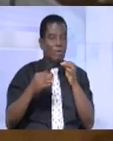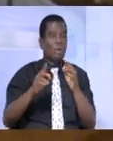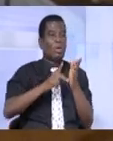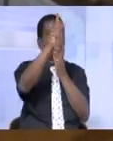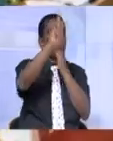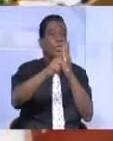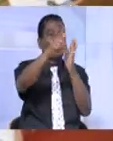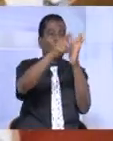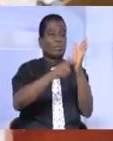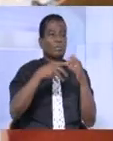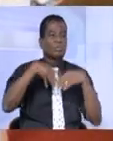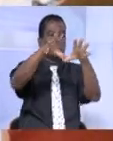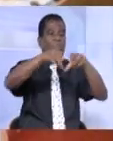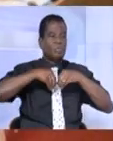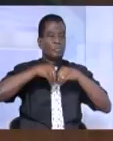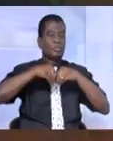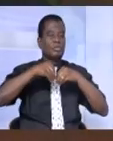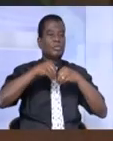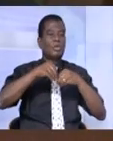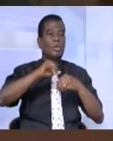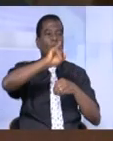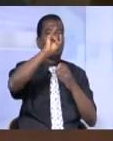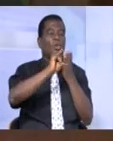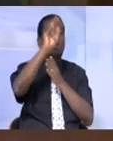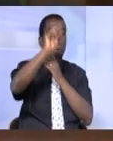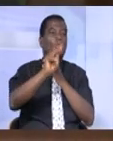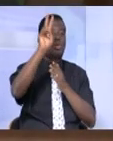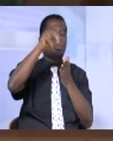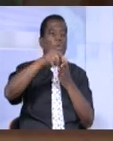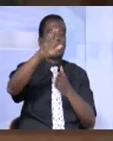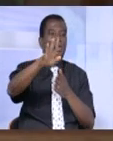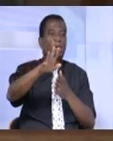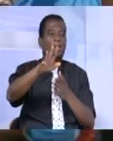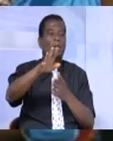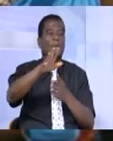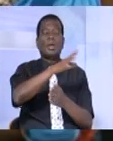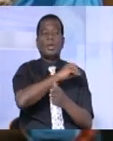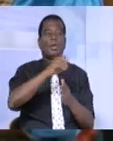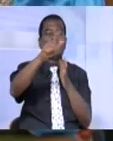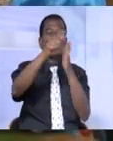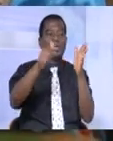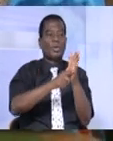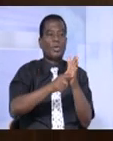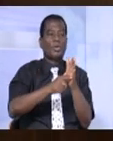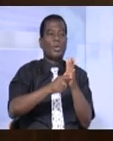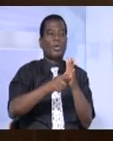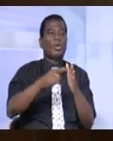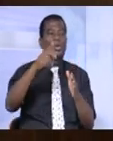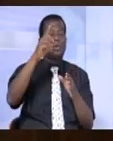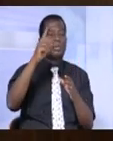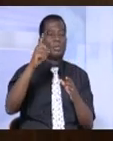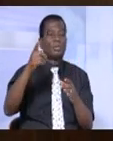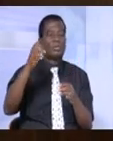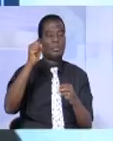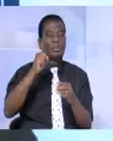projet de loi a été adopté en plénière en juin 2015. Une loi qui incrimine divers agissements selon le député, lui a bonoie,